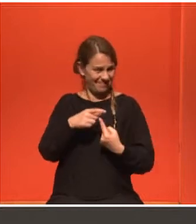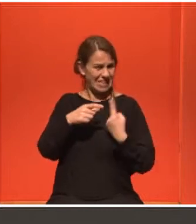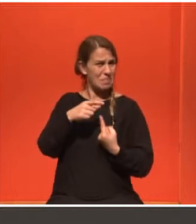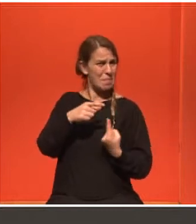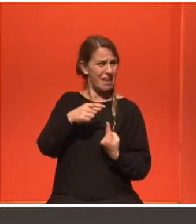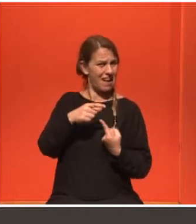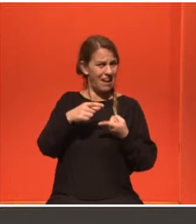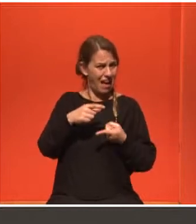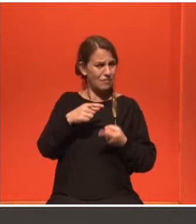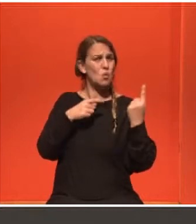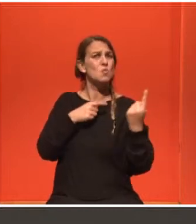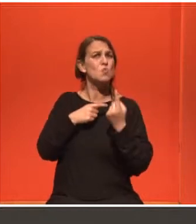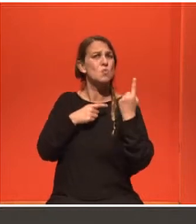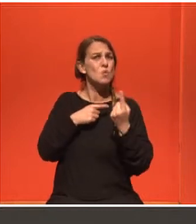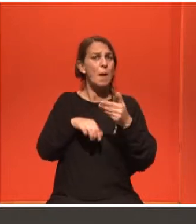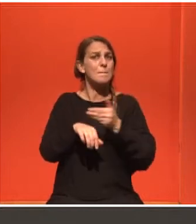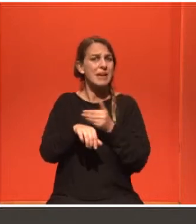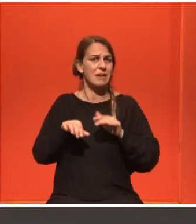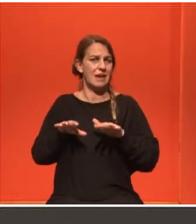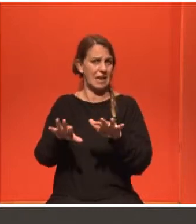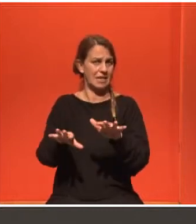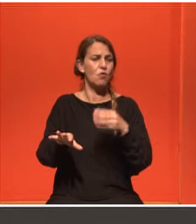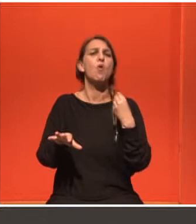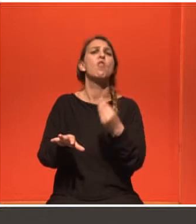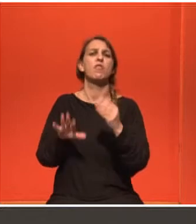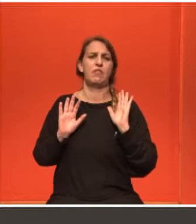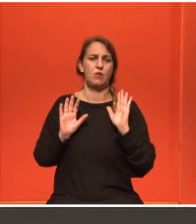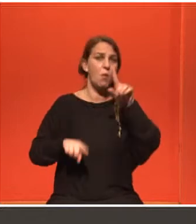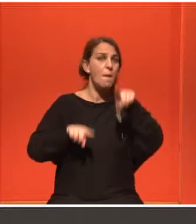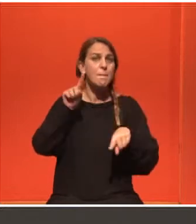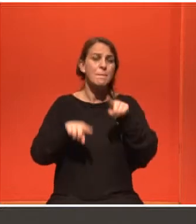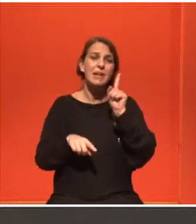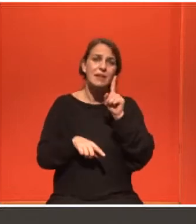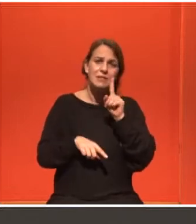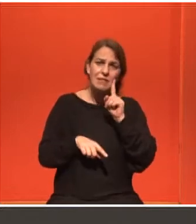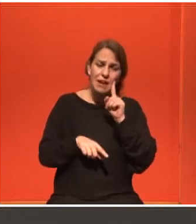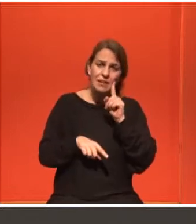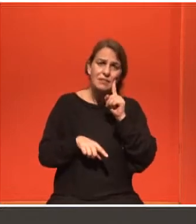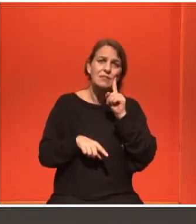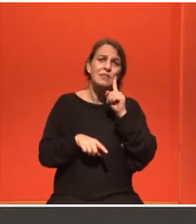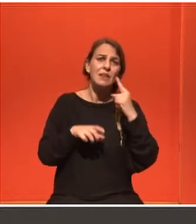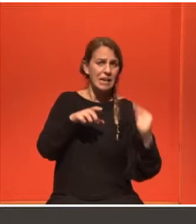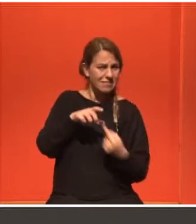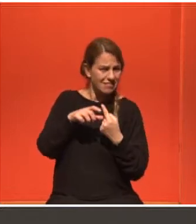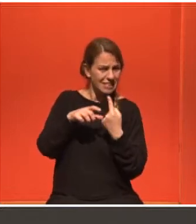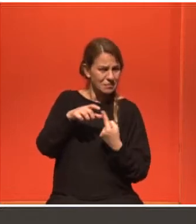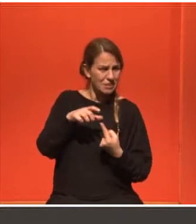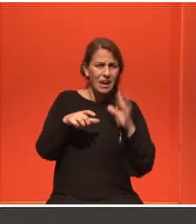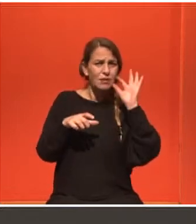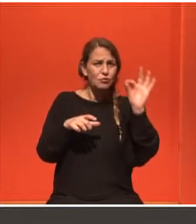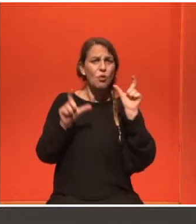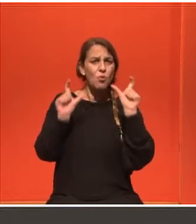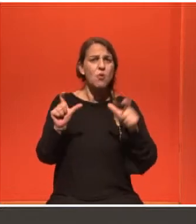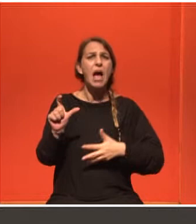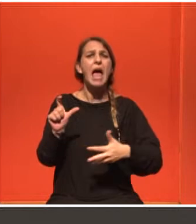νεοπλασία ή για προκαρκινική κατάσταση του Δημητρίου, για κάποιες γυναίκες τοποθετείται για λόγος αντισύλληψης ή για